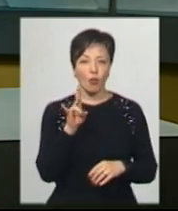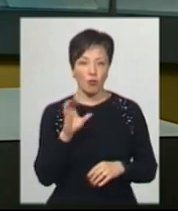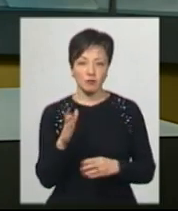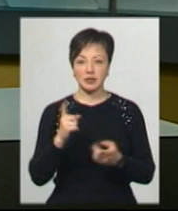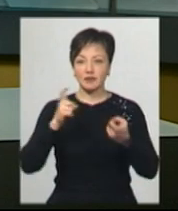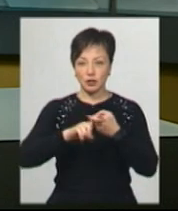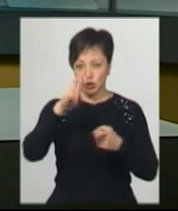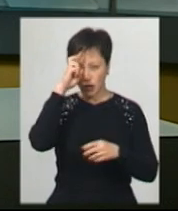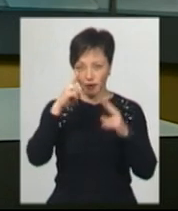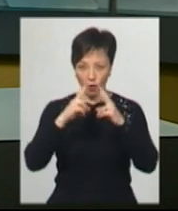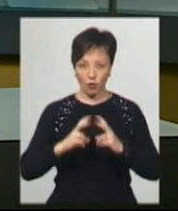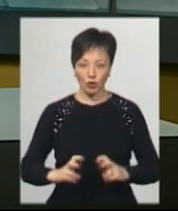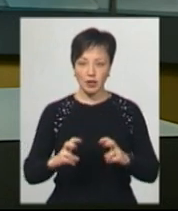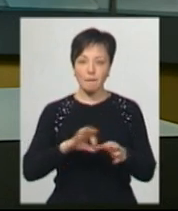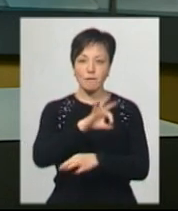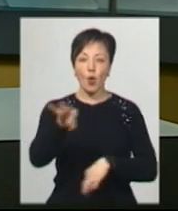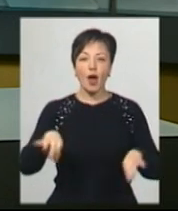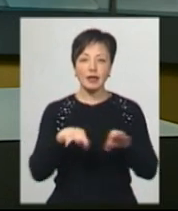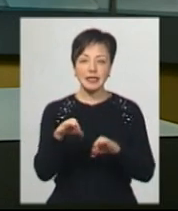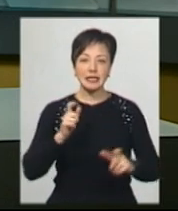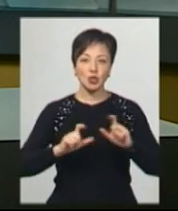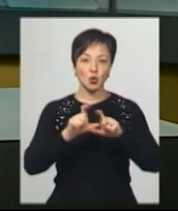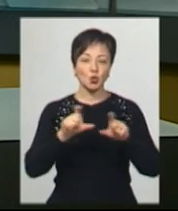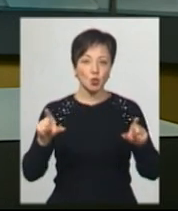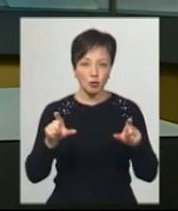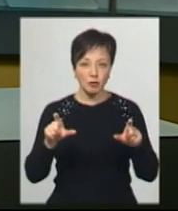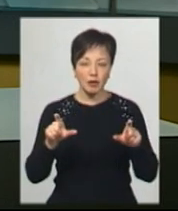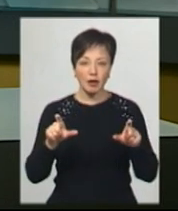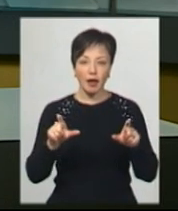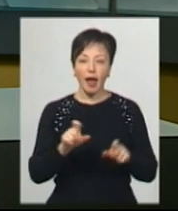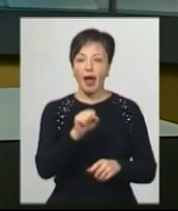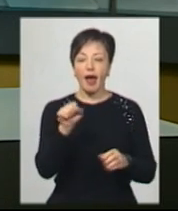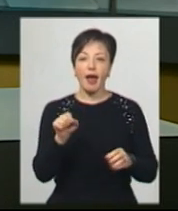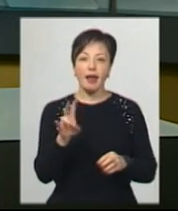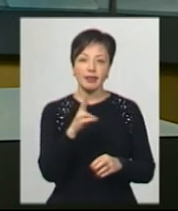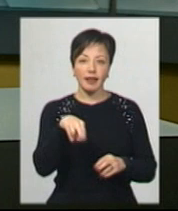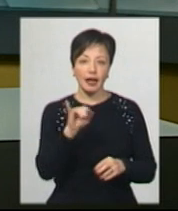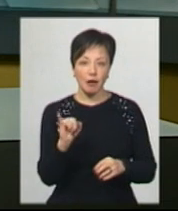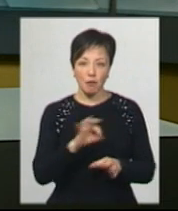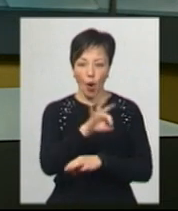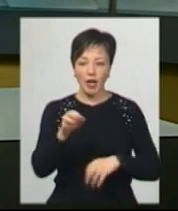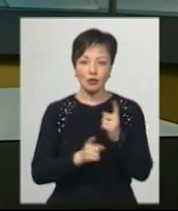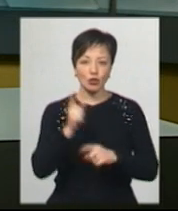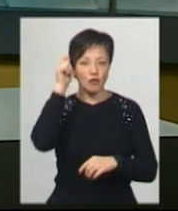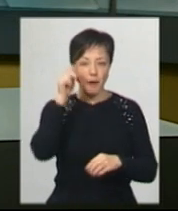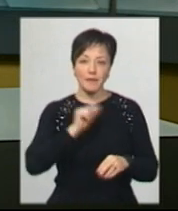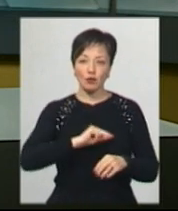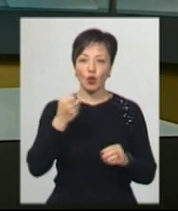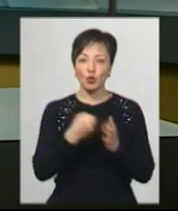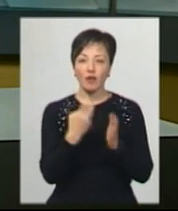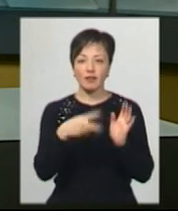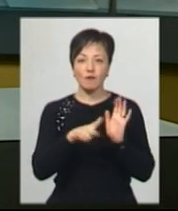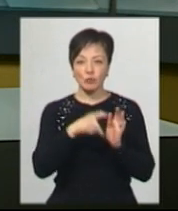Державним науково-дослідним та проектно-вишукувальним інститутом НДІ «Проект реконструкція», де чоловік працював до 28